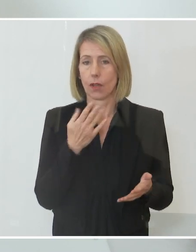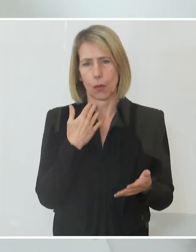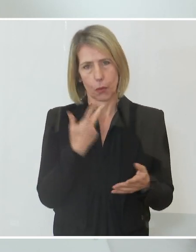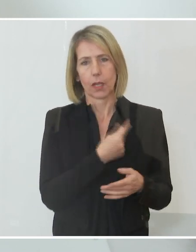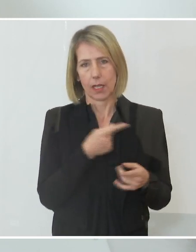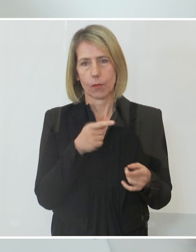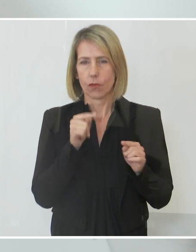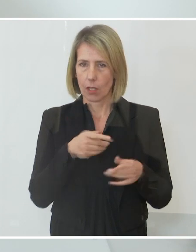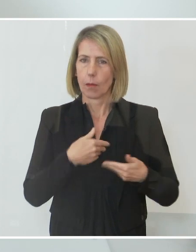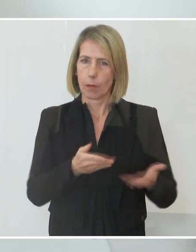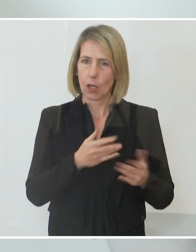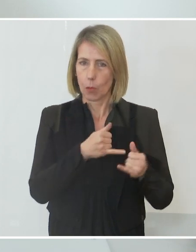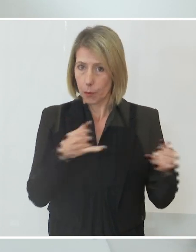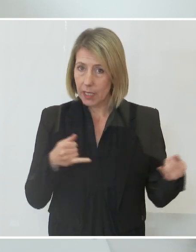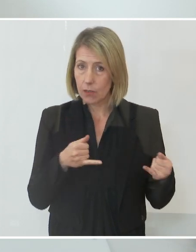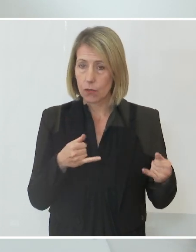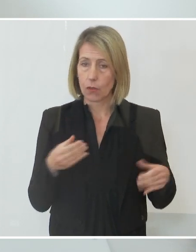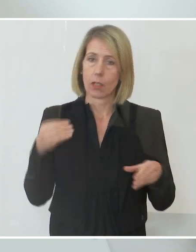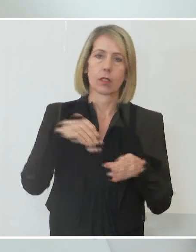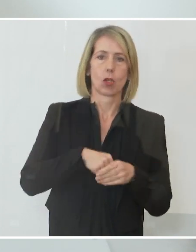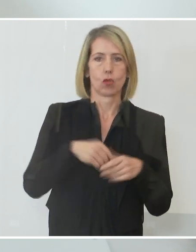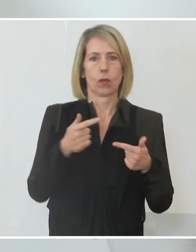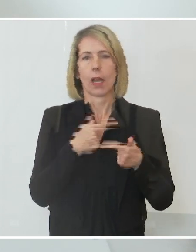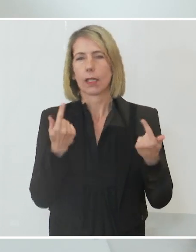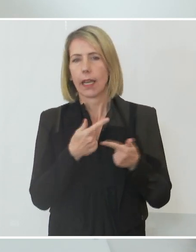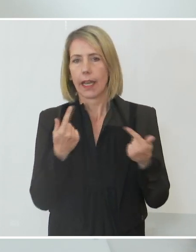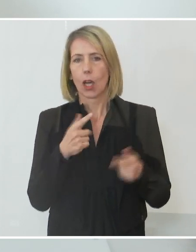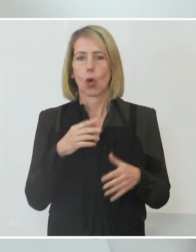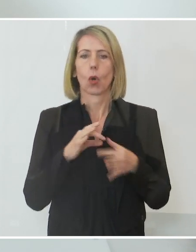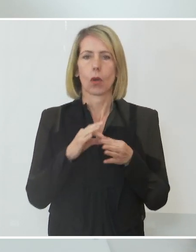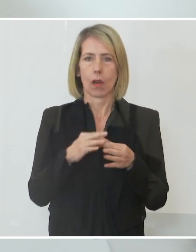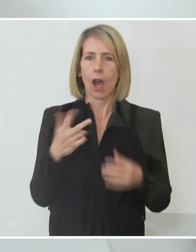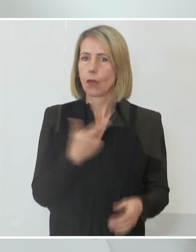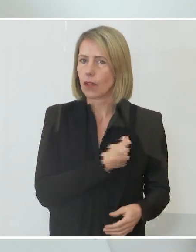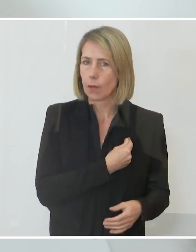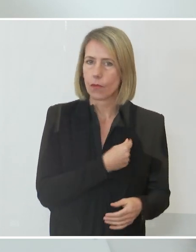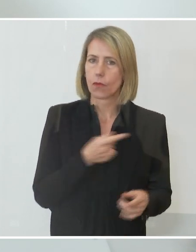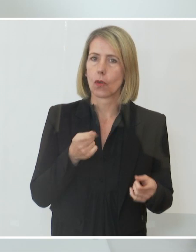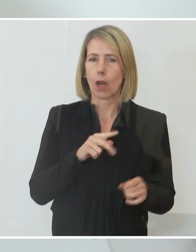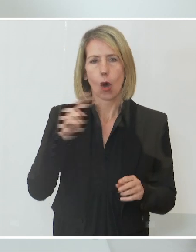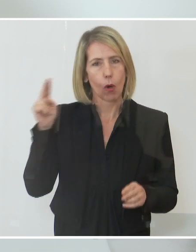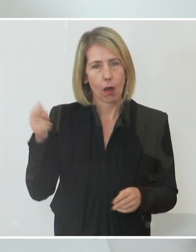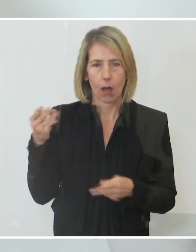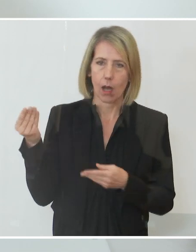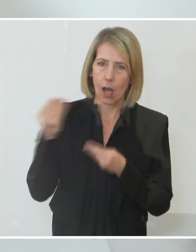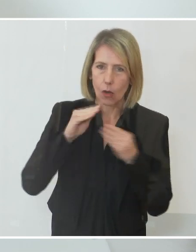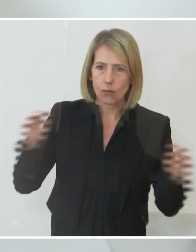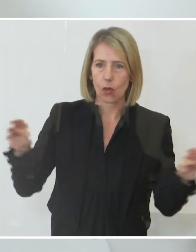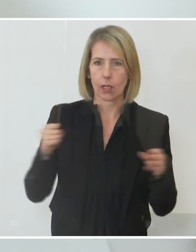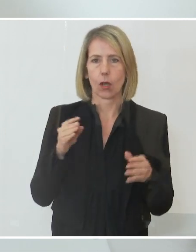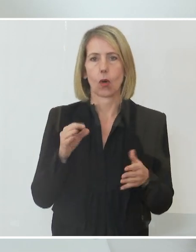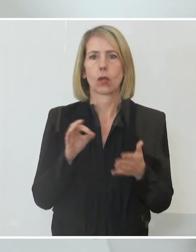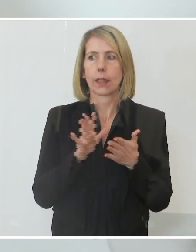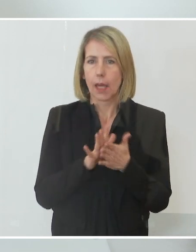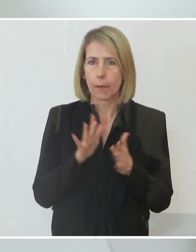mit Erklärungen zur Impfung. Auch mit der Aufforderung, sich impfen zu lassen mit Termin. Auch hier